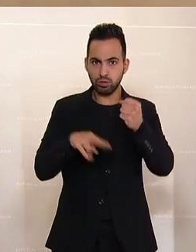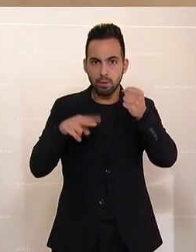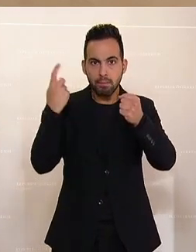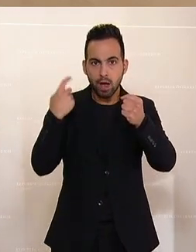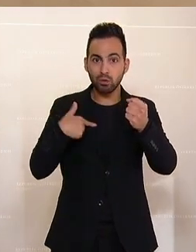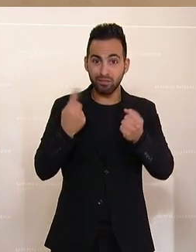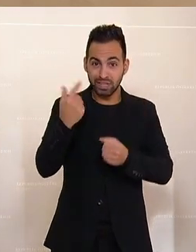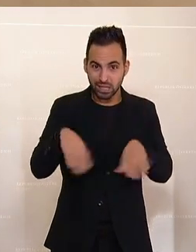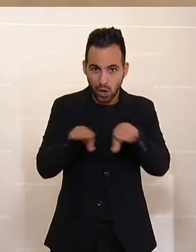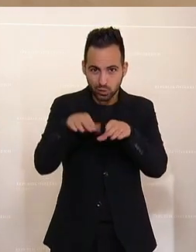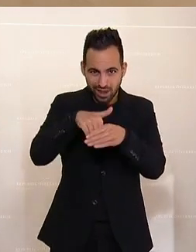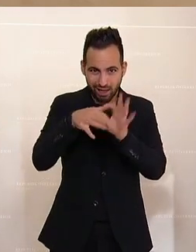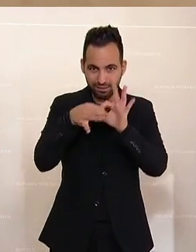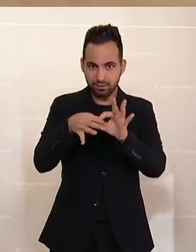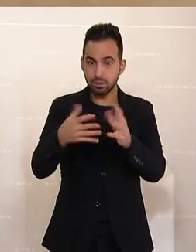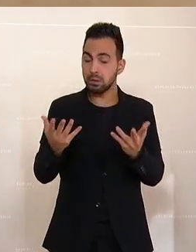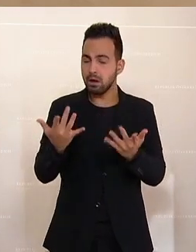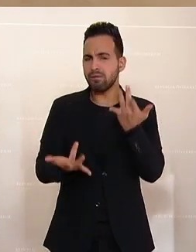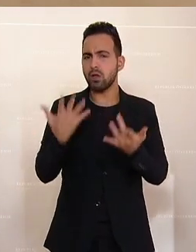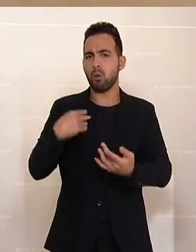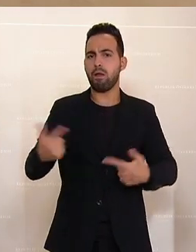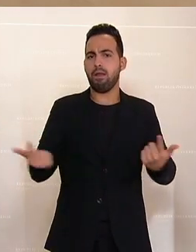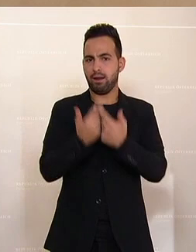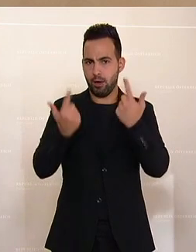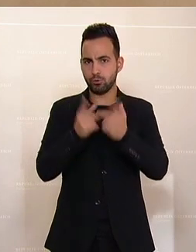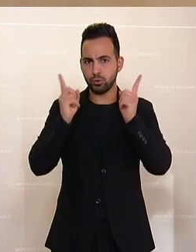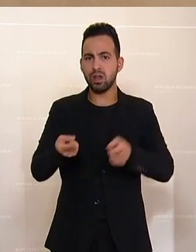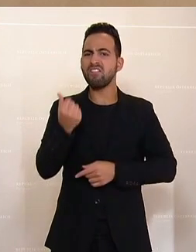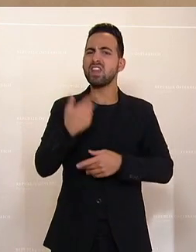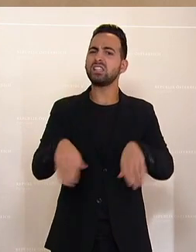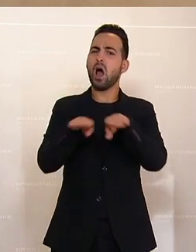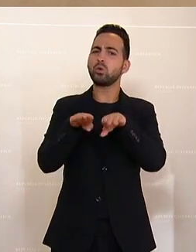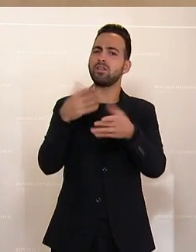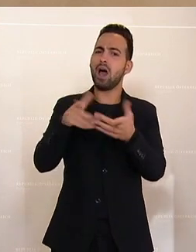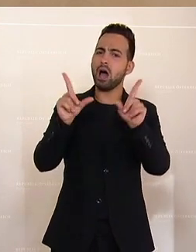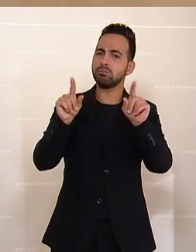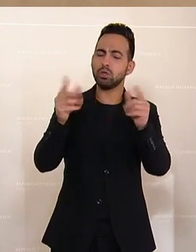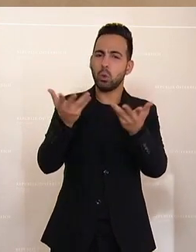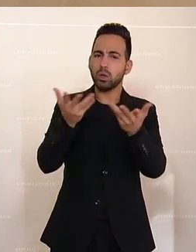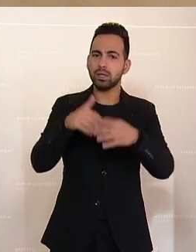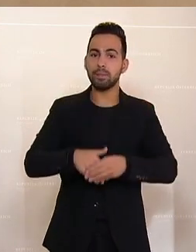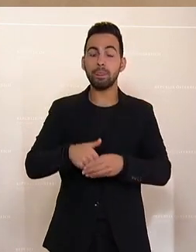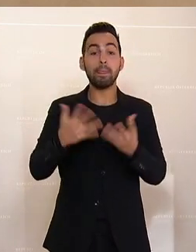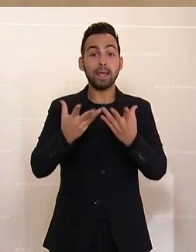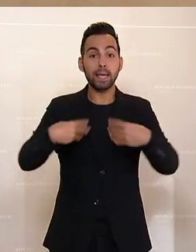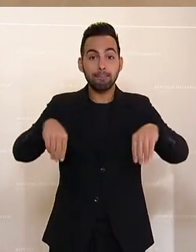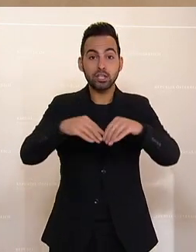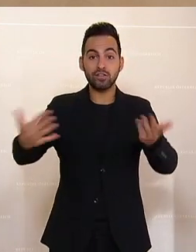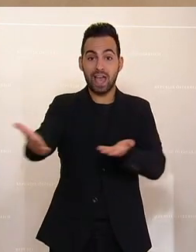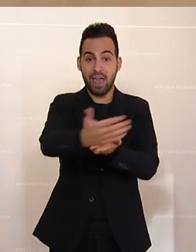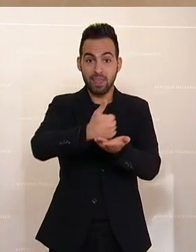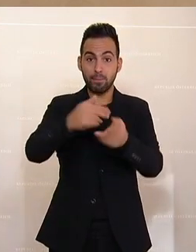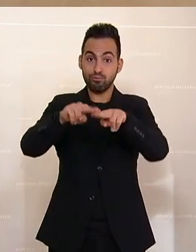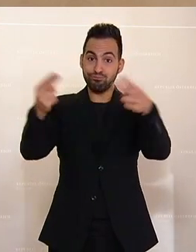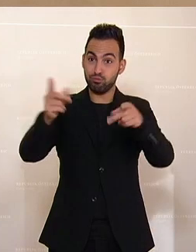was den Finanzausgleich betrifft. Vielleicht noch einmal zur Erklärung, was Finanzausgleich bedeutet. Von den gemeinschaftlichen Einnahmen des